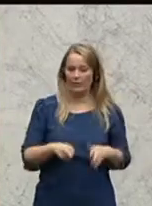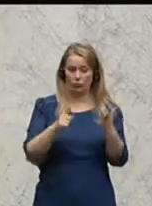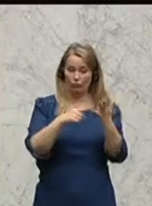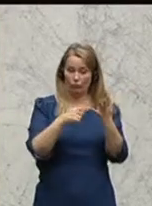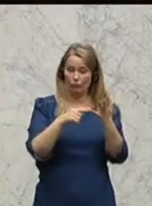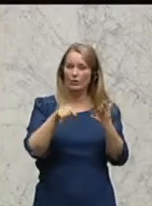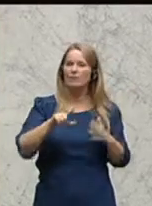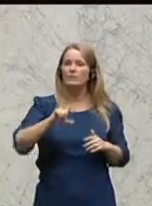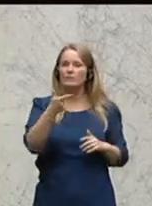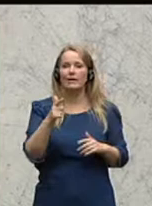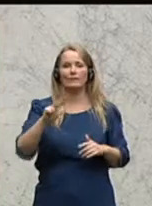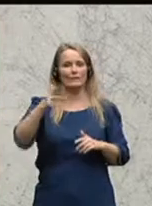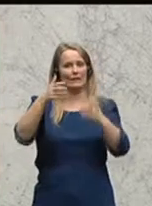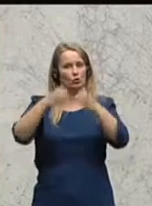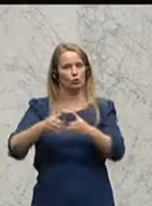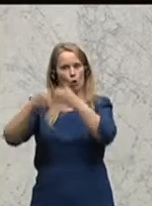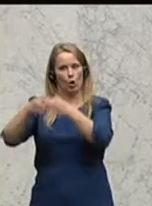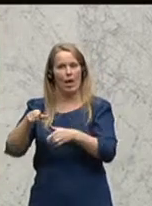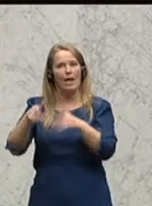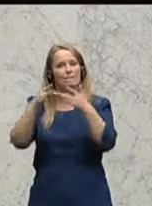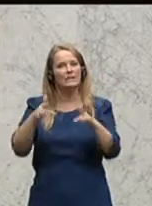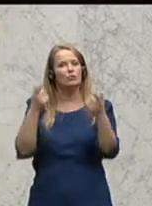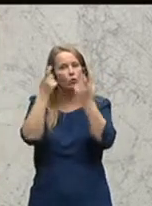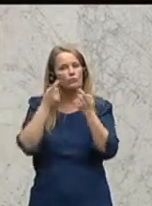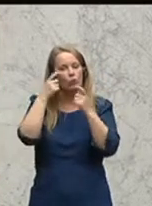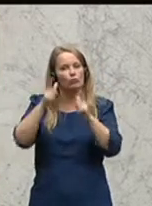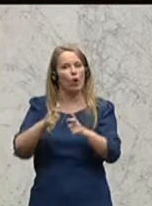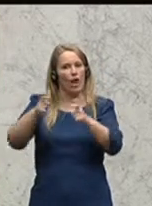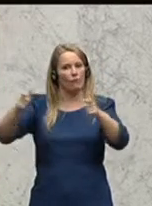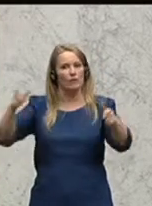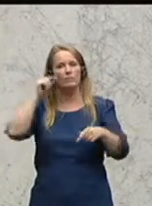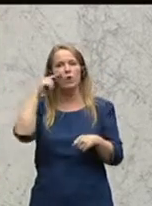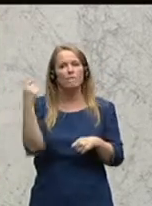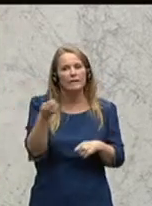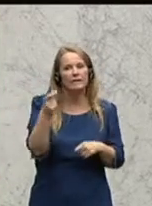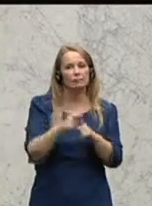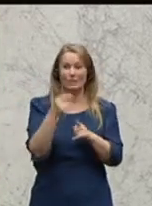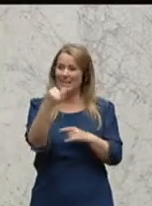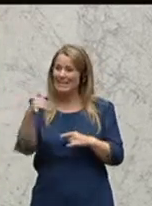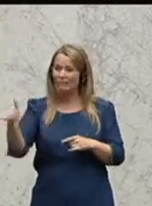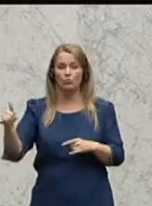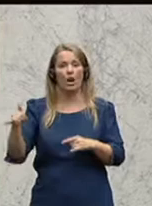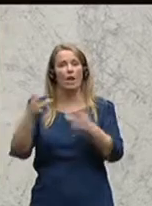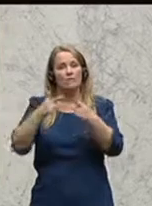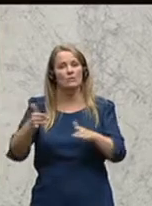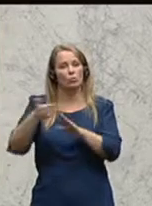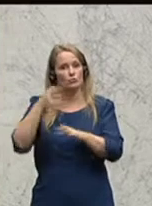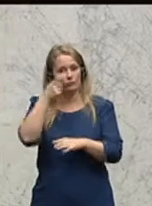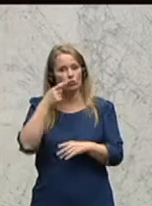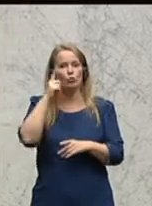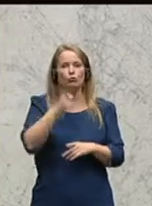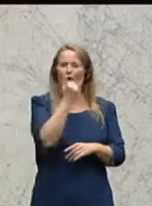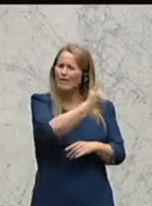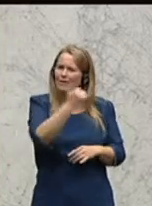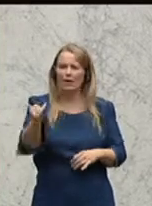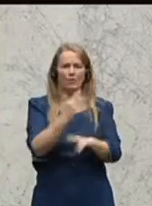Ausbau der zweiten und dritten Säule der Pensionsvorsorge. Durch den Ausbau der betrieblichen und individuellen Vorsorge soll tatsächlich jedem